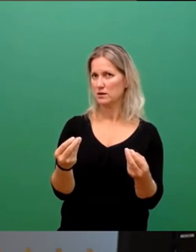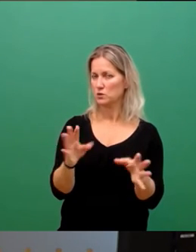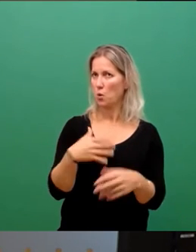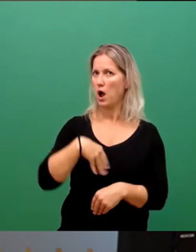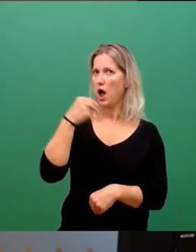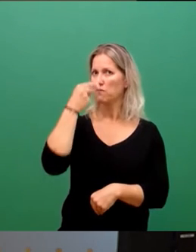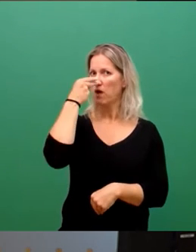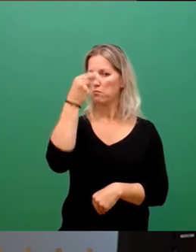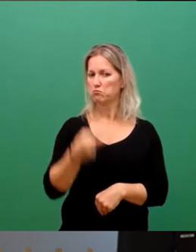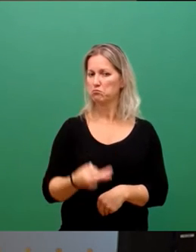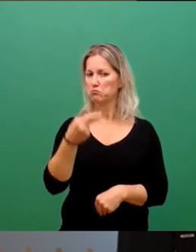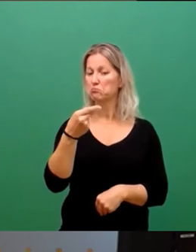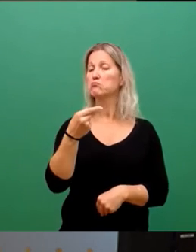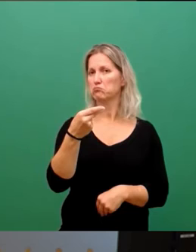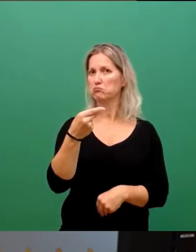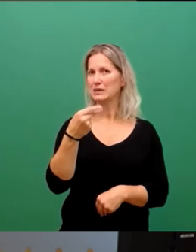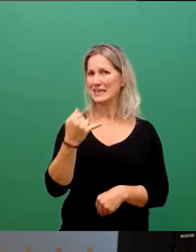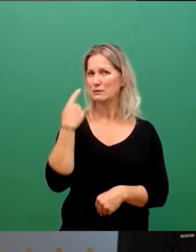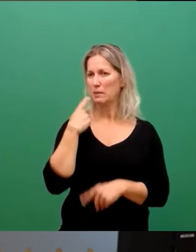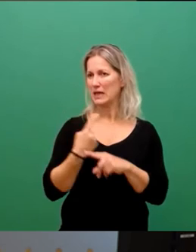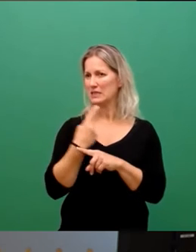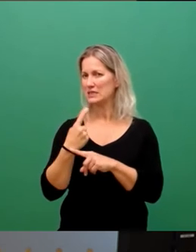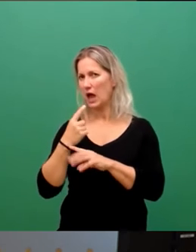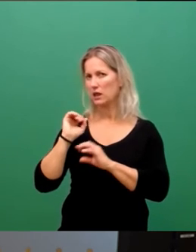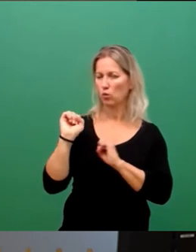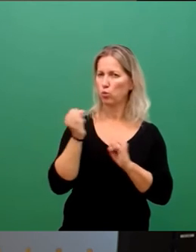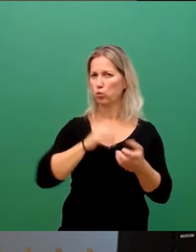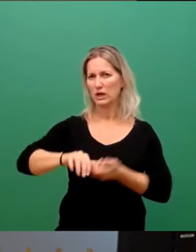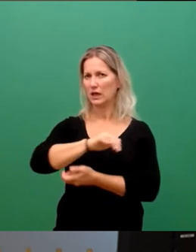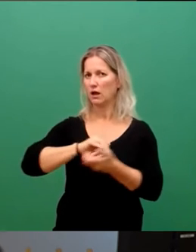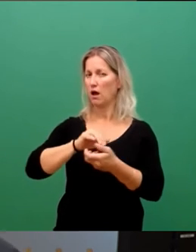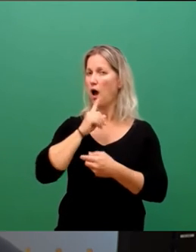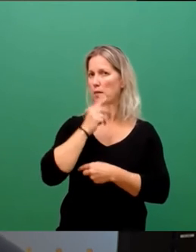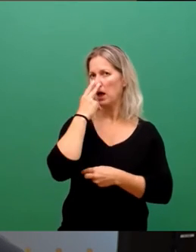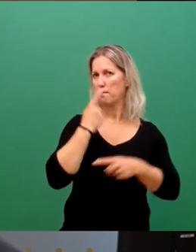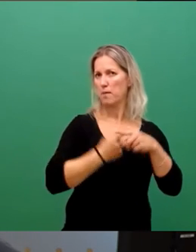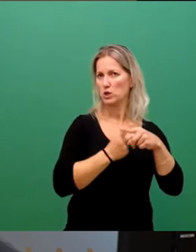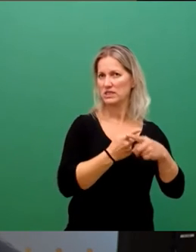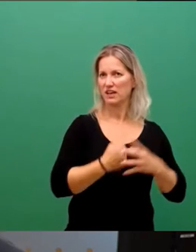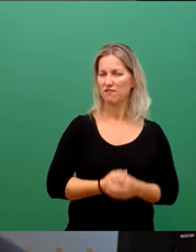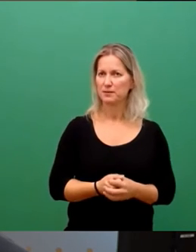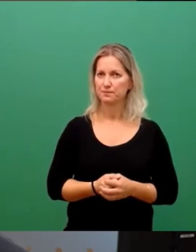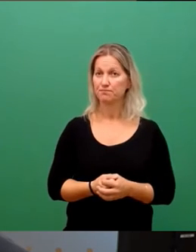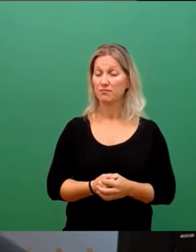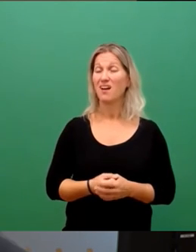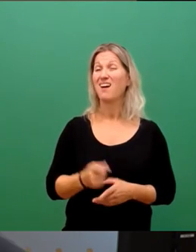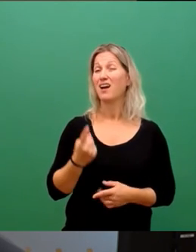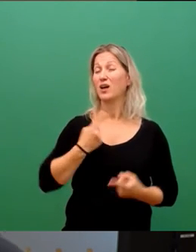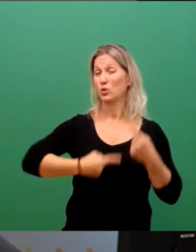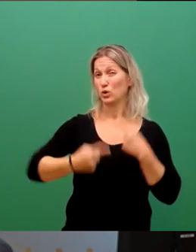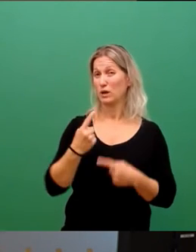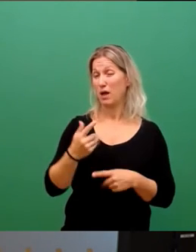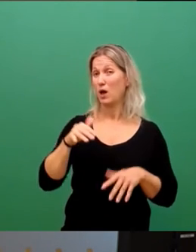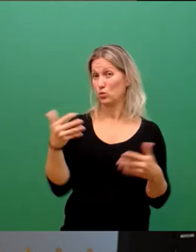Signale in einer stürmischen Zeit. Sehr geehrte Damen und Herren, Fakt ist aber auch, dass wir mit der